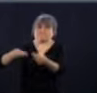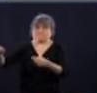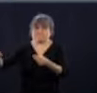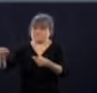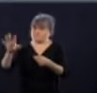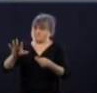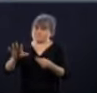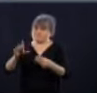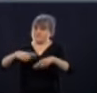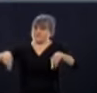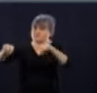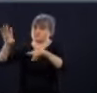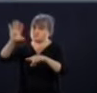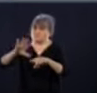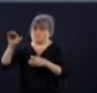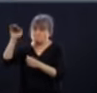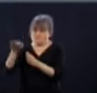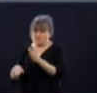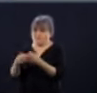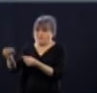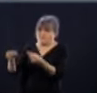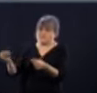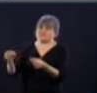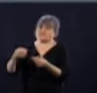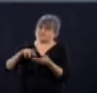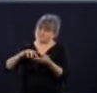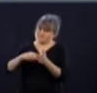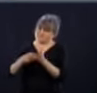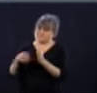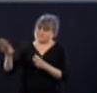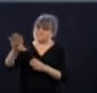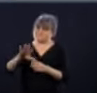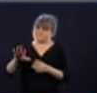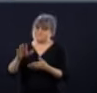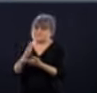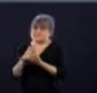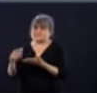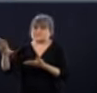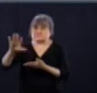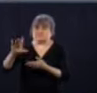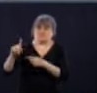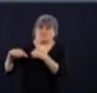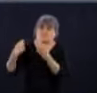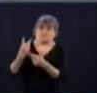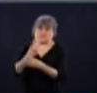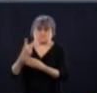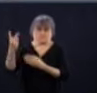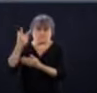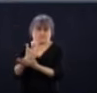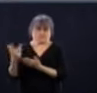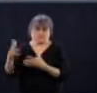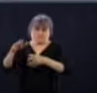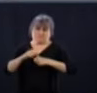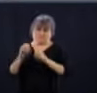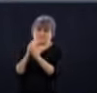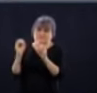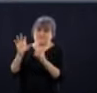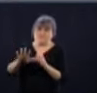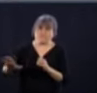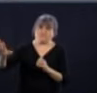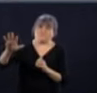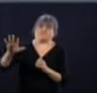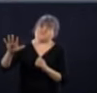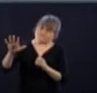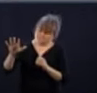qui sont refroidies, il des endroits où il n a pas eu de cas depuis trois, quatre semaines, etc., mais ça veut dire que le virus est probablement peu